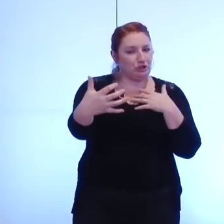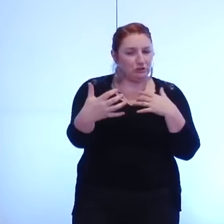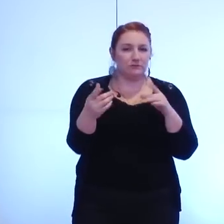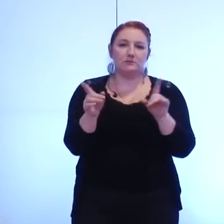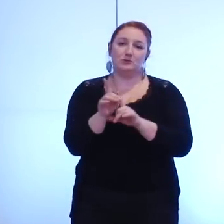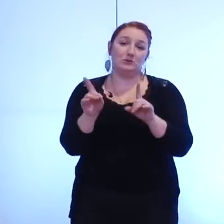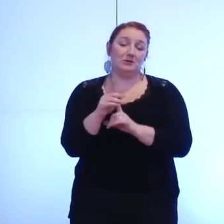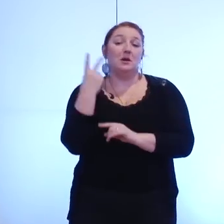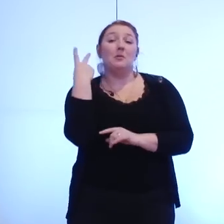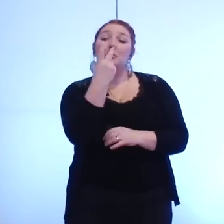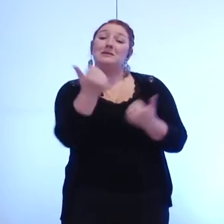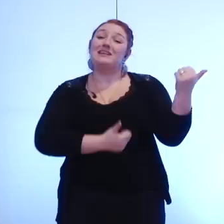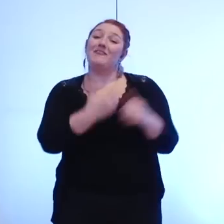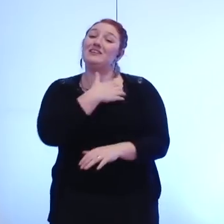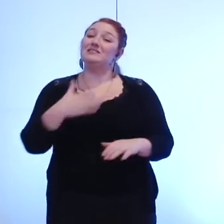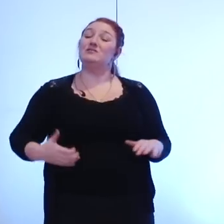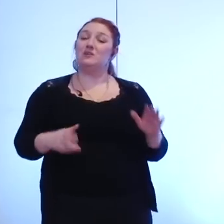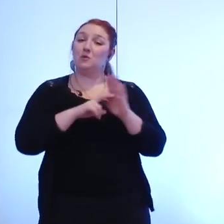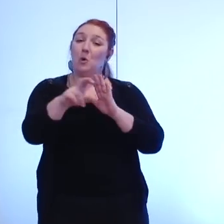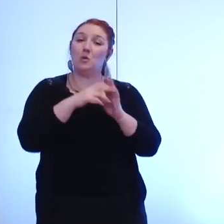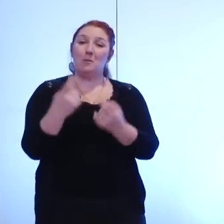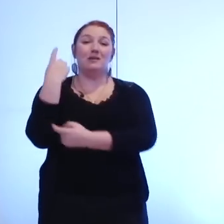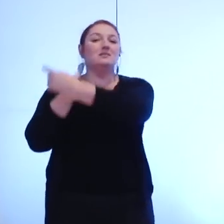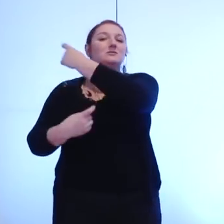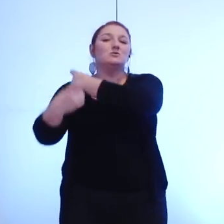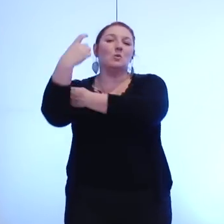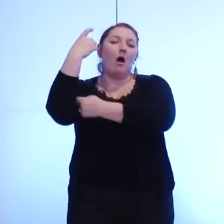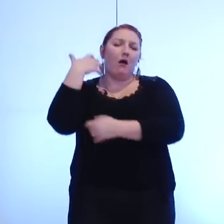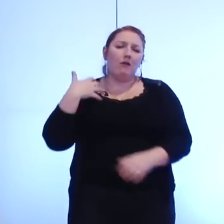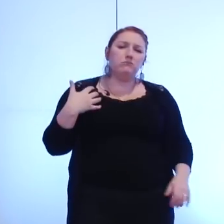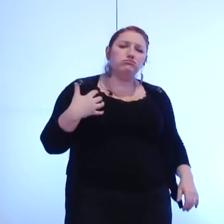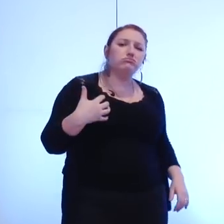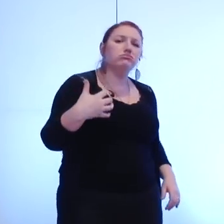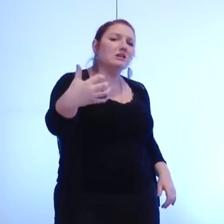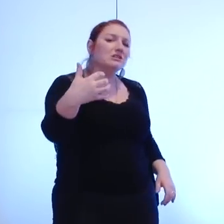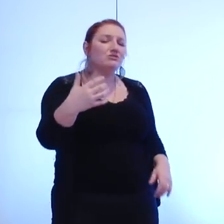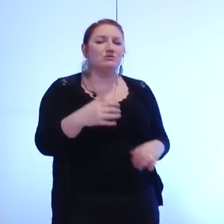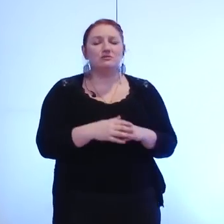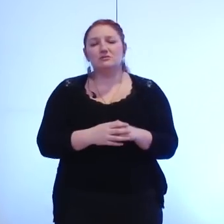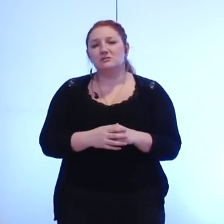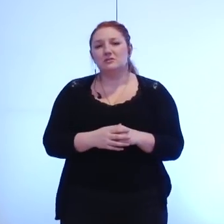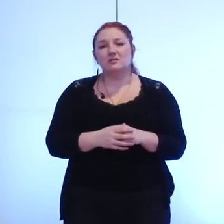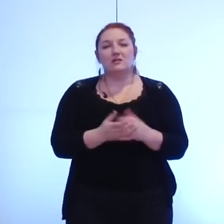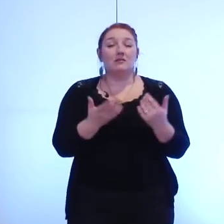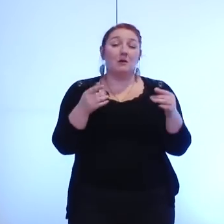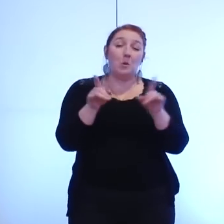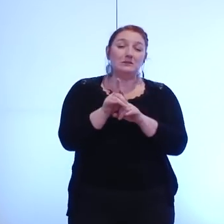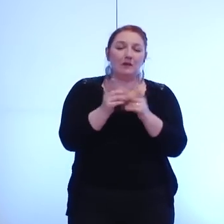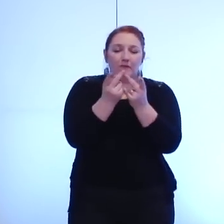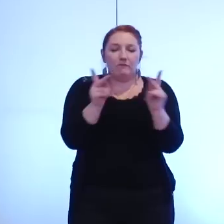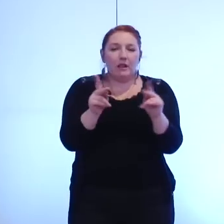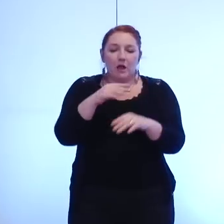propres services qui je dirais dépasse les frontières de la ville de Grenoble